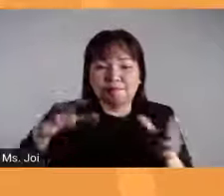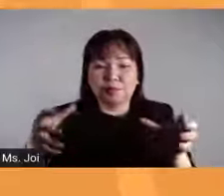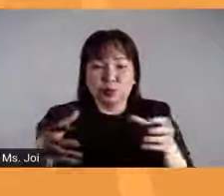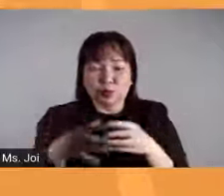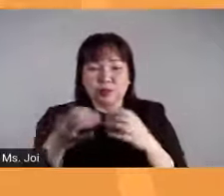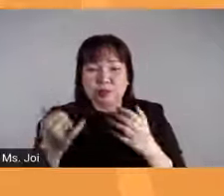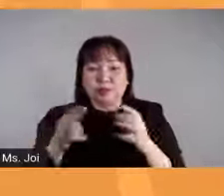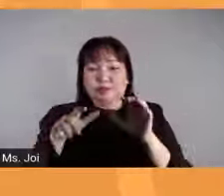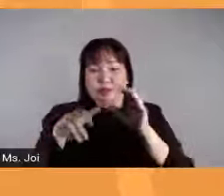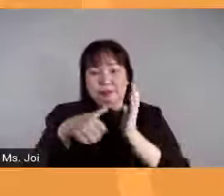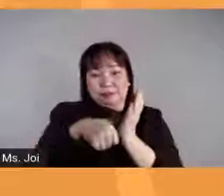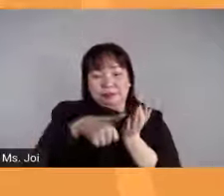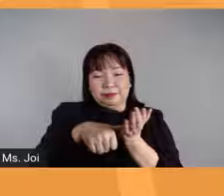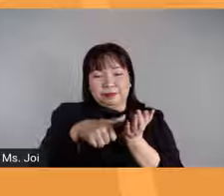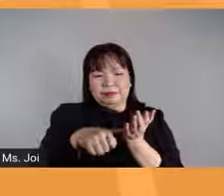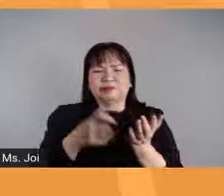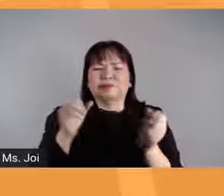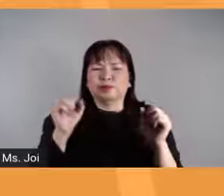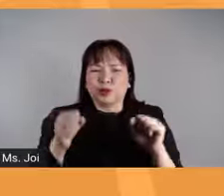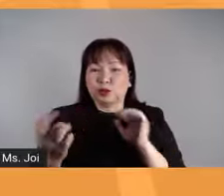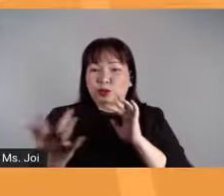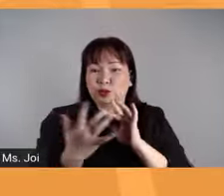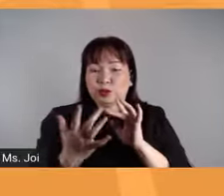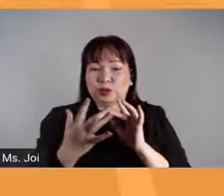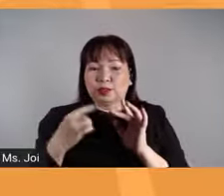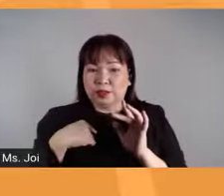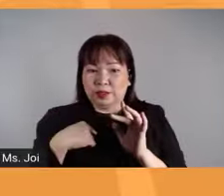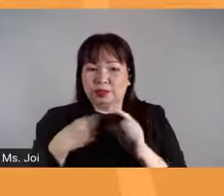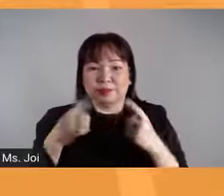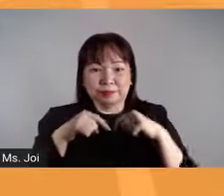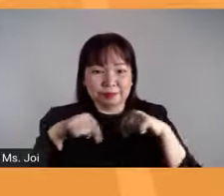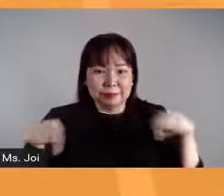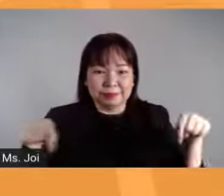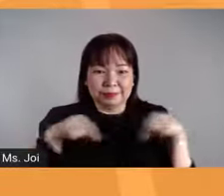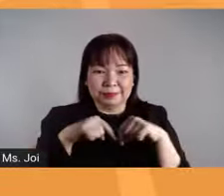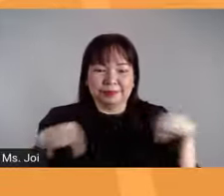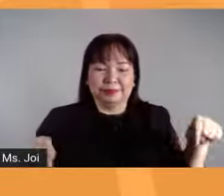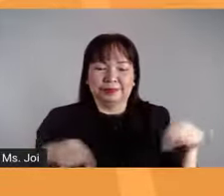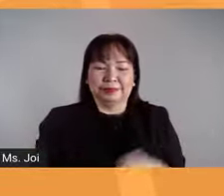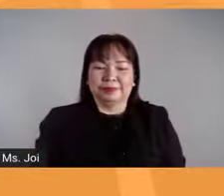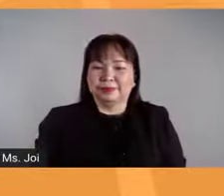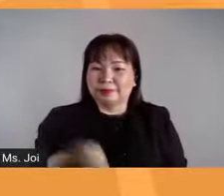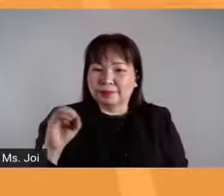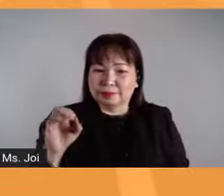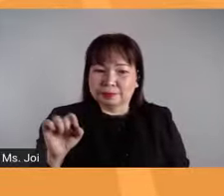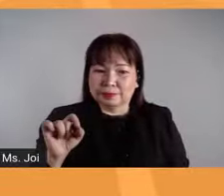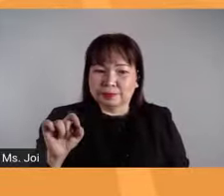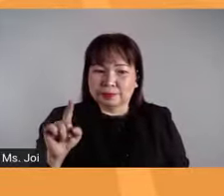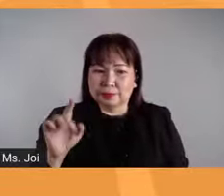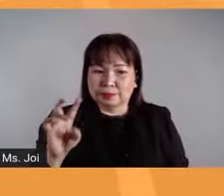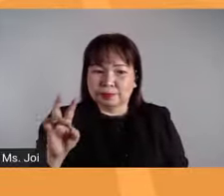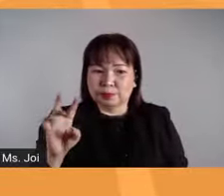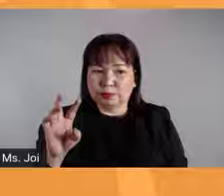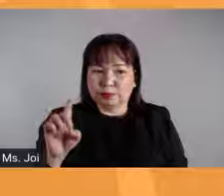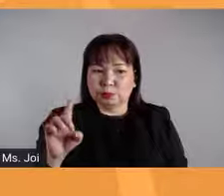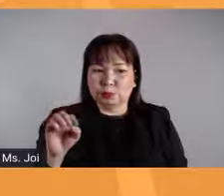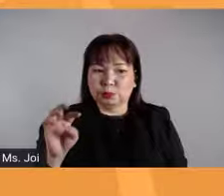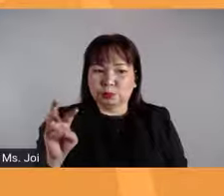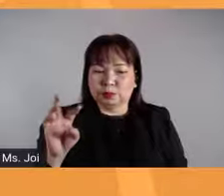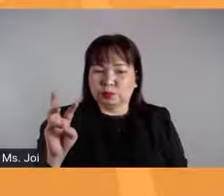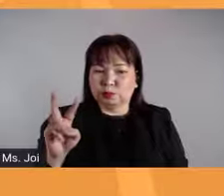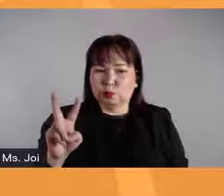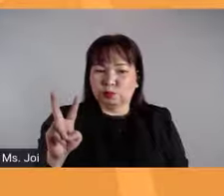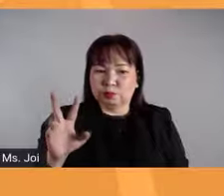eleksyon, maaari nyo po kaming makontakt sa mga numerong ito. Dear 917-106-6265